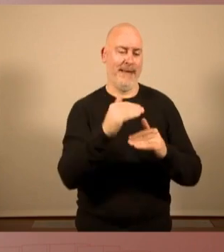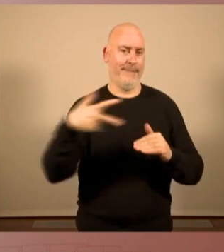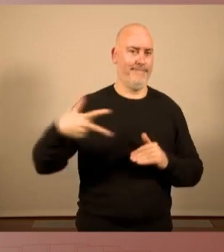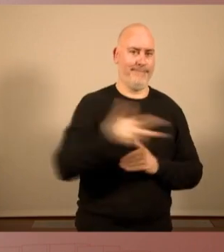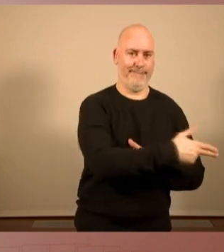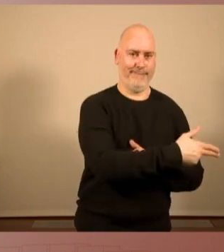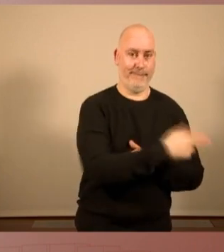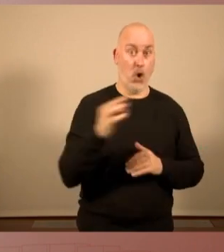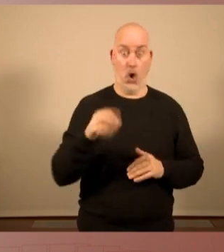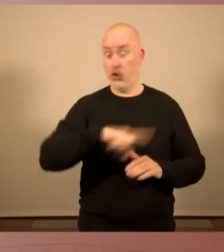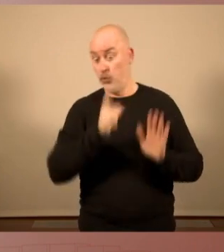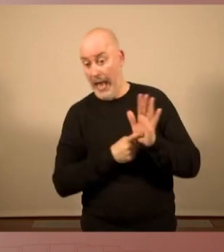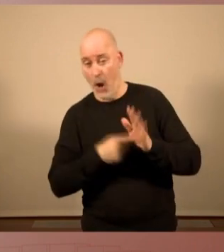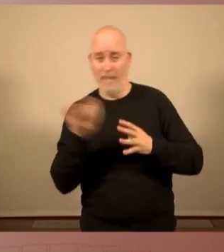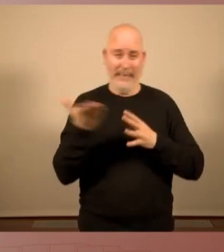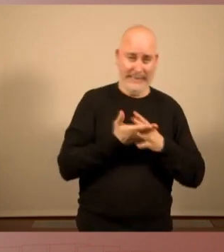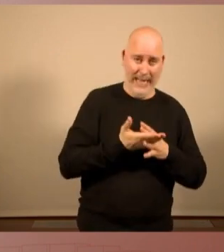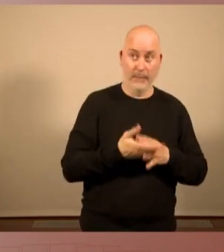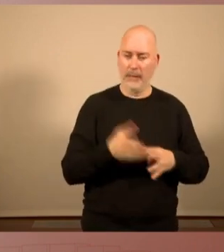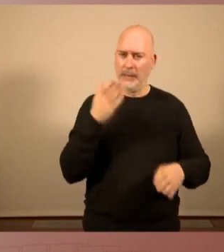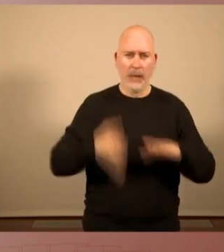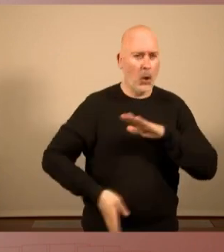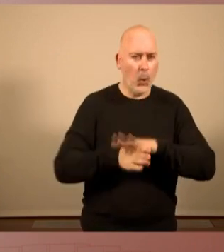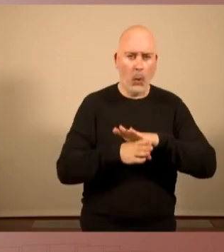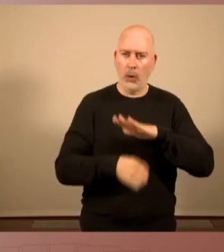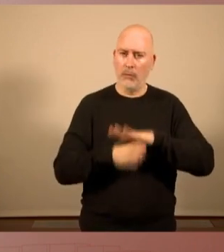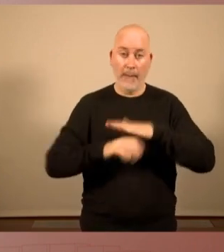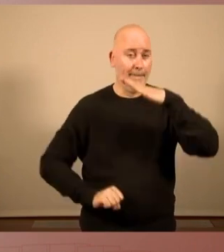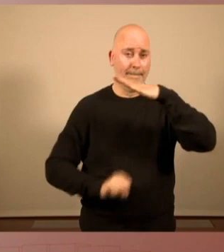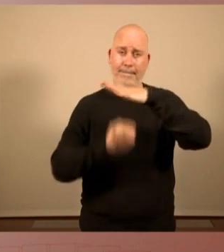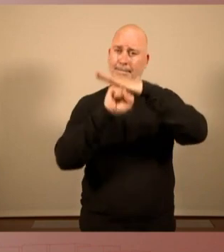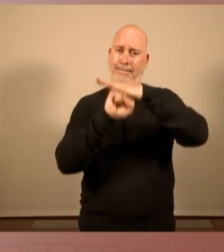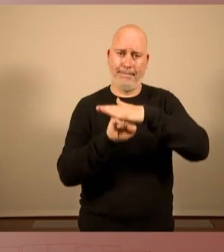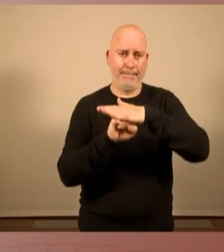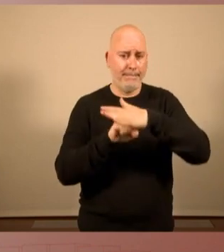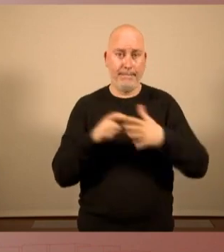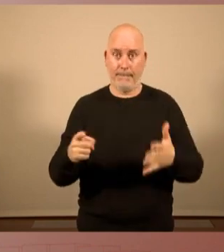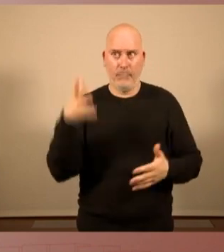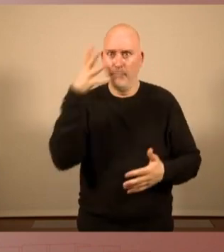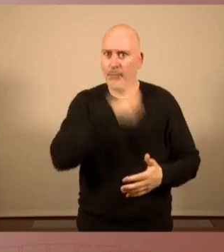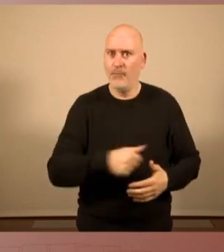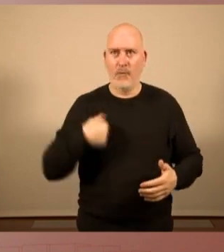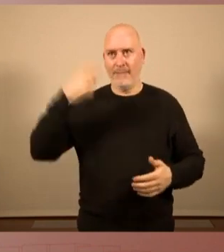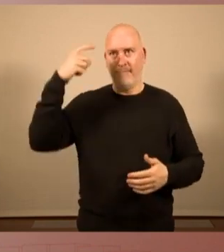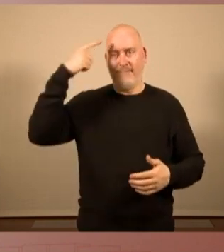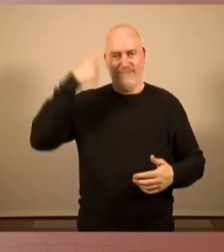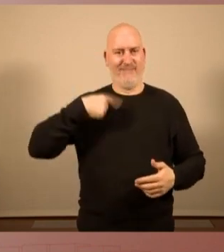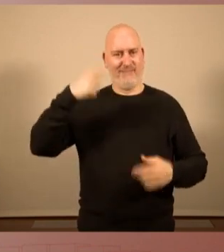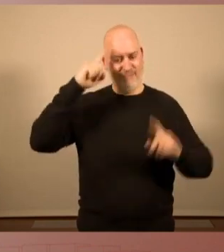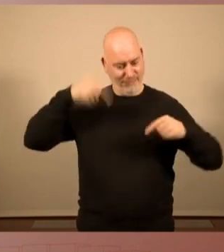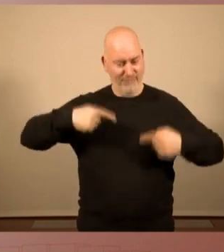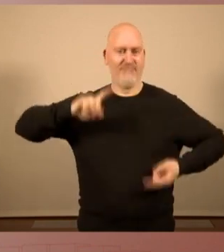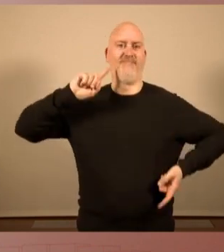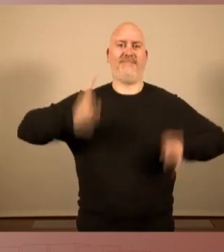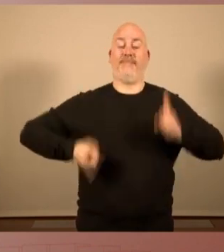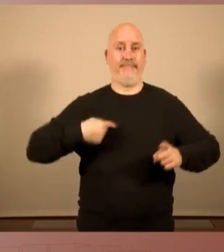parcialitat, però és contínuament aquest topall que ens diu que no podem exercir sobirania ni per millorar el dret a